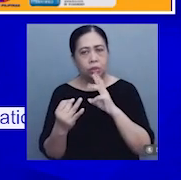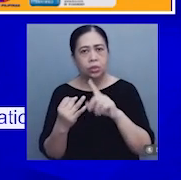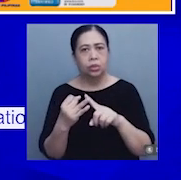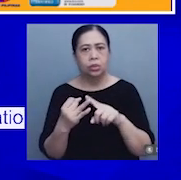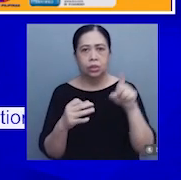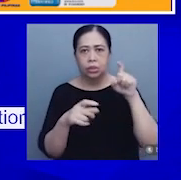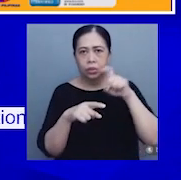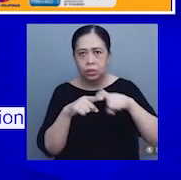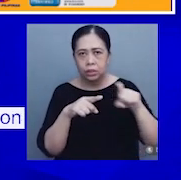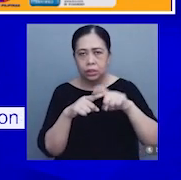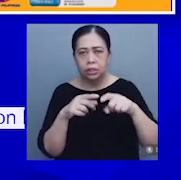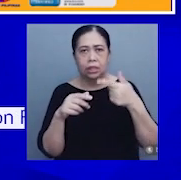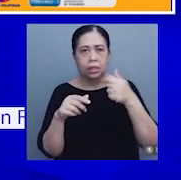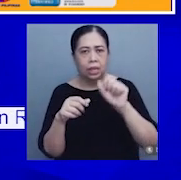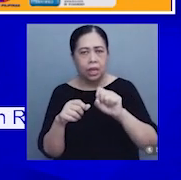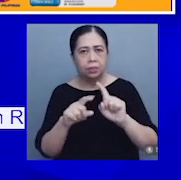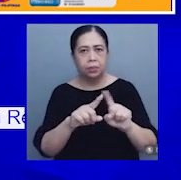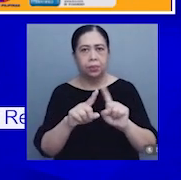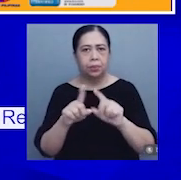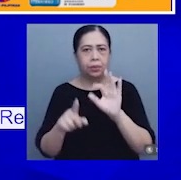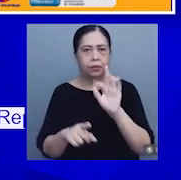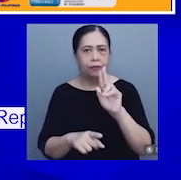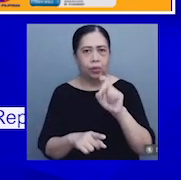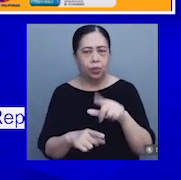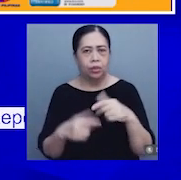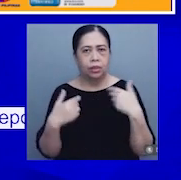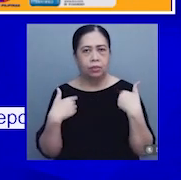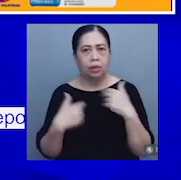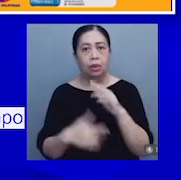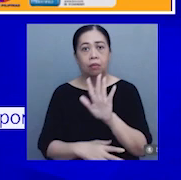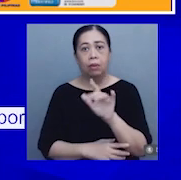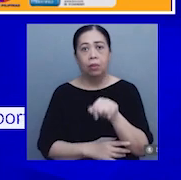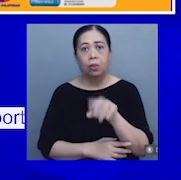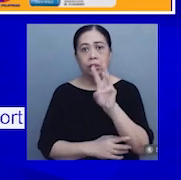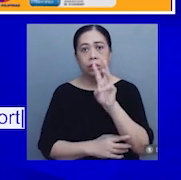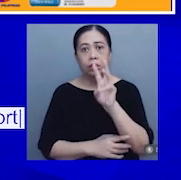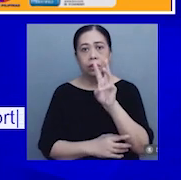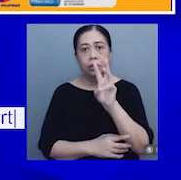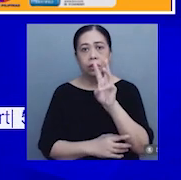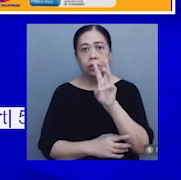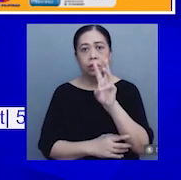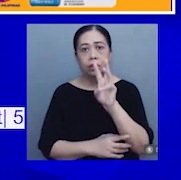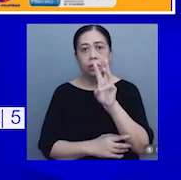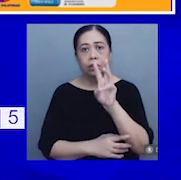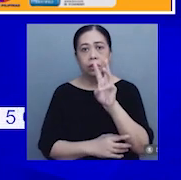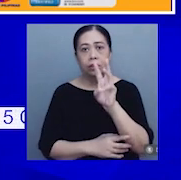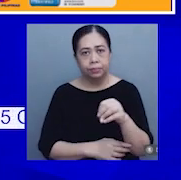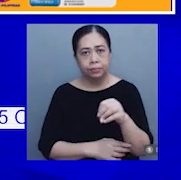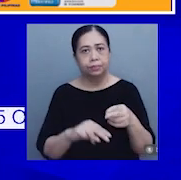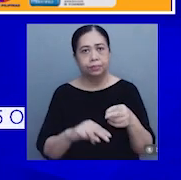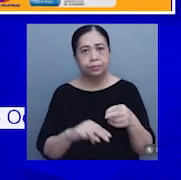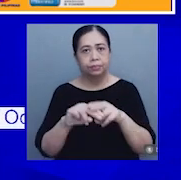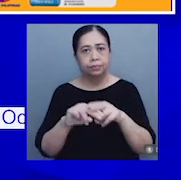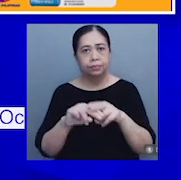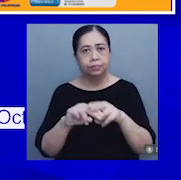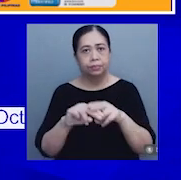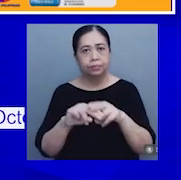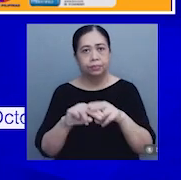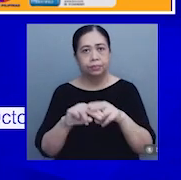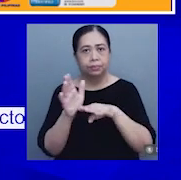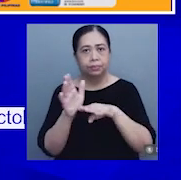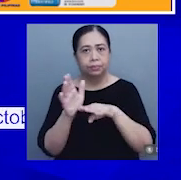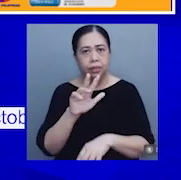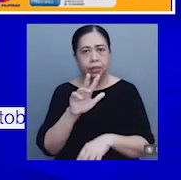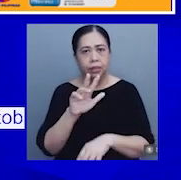electricity, gas, and other fuels na may 5.6% inflation na 36.5%